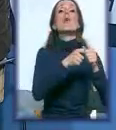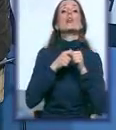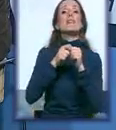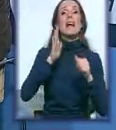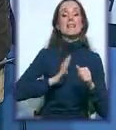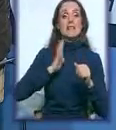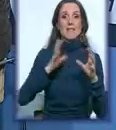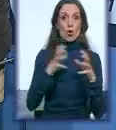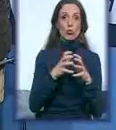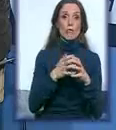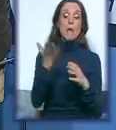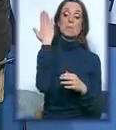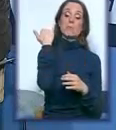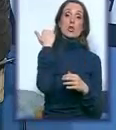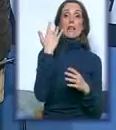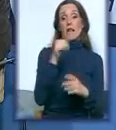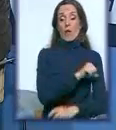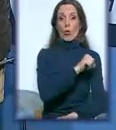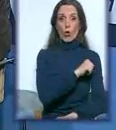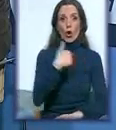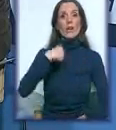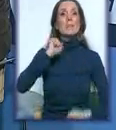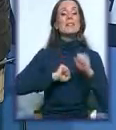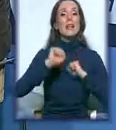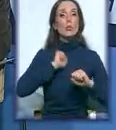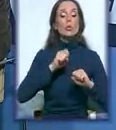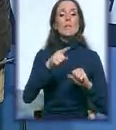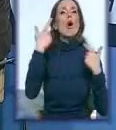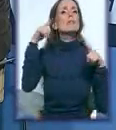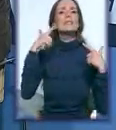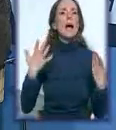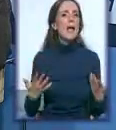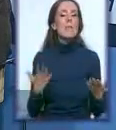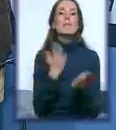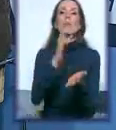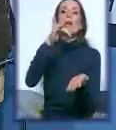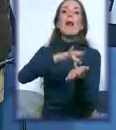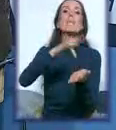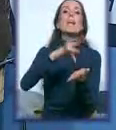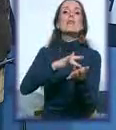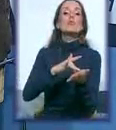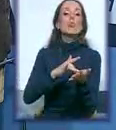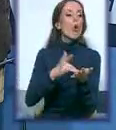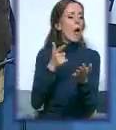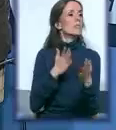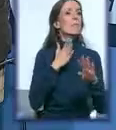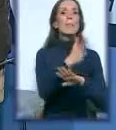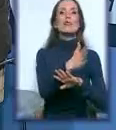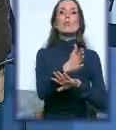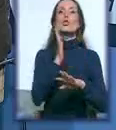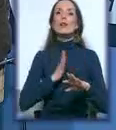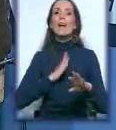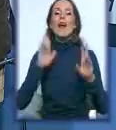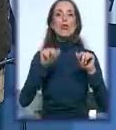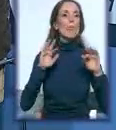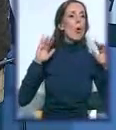Zadnjih nekoliko godina trudimo se da sajam organizujemo na mestu koji je pristupačan, da baš mu građani priđu